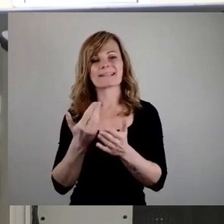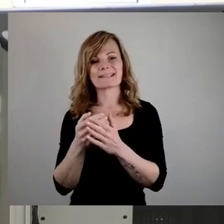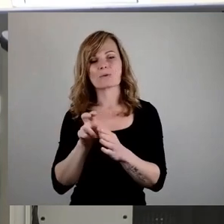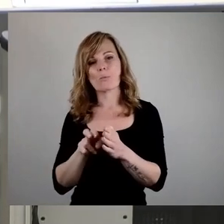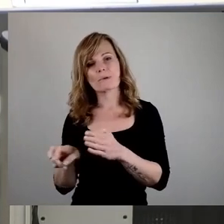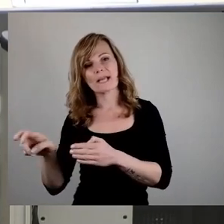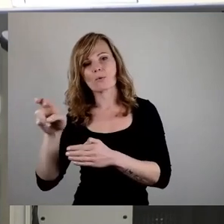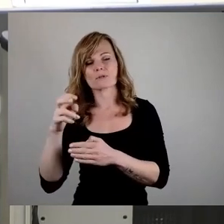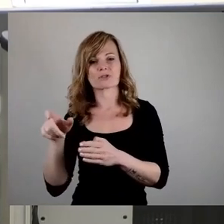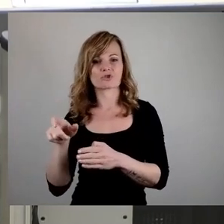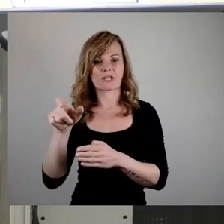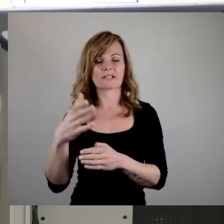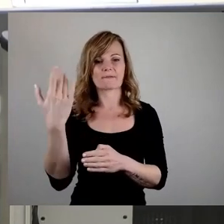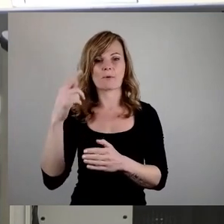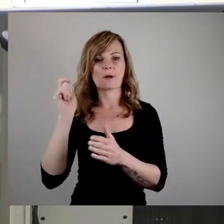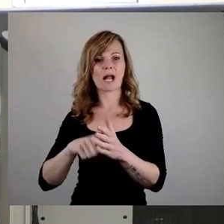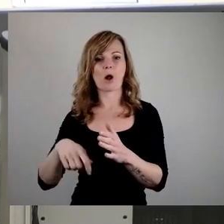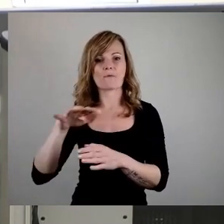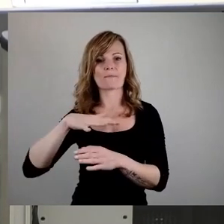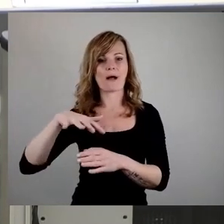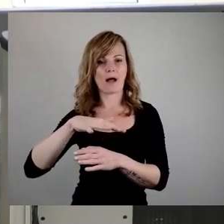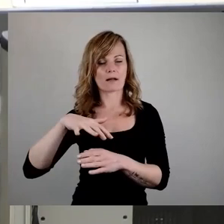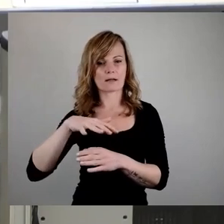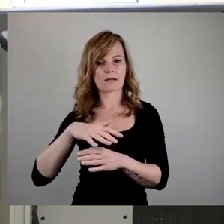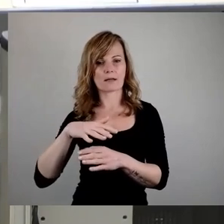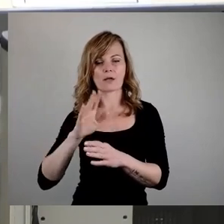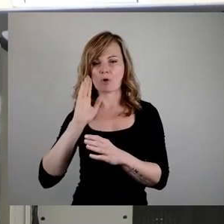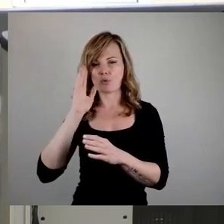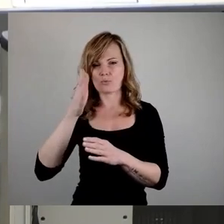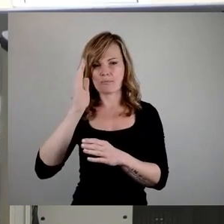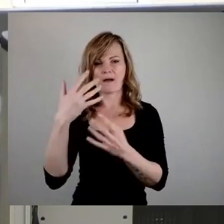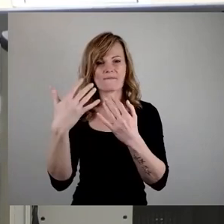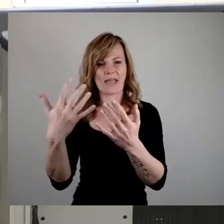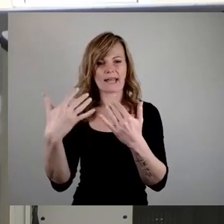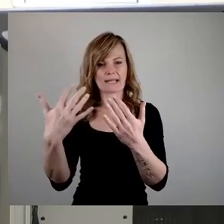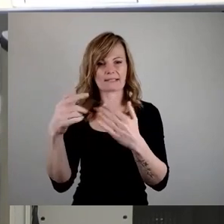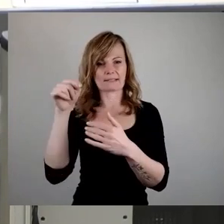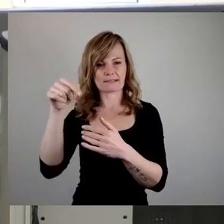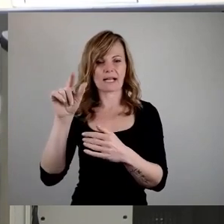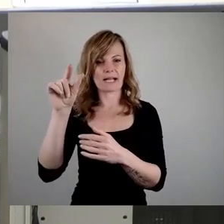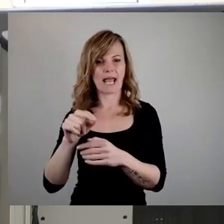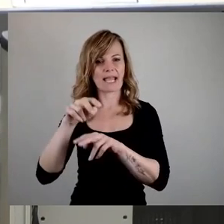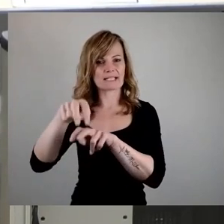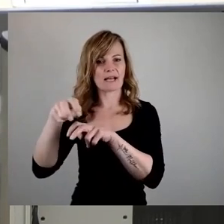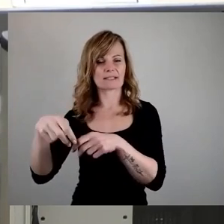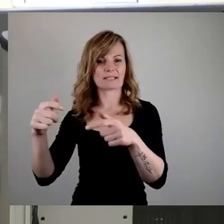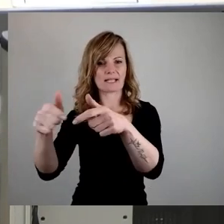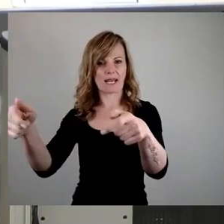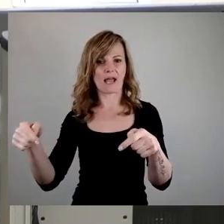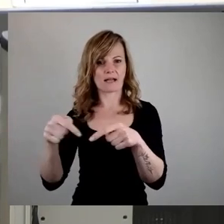Kaufpark über das Feld entlang der Kleingartenanlage in Lockwitz,